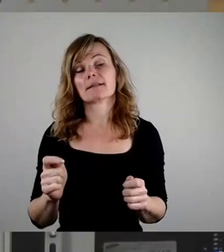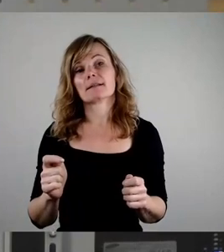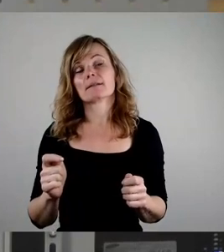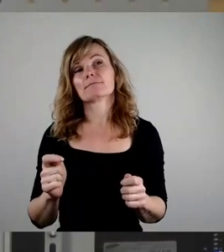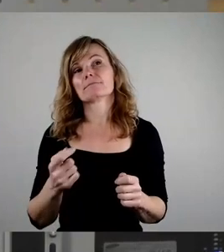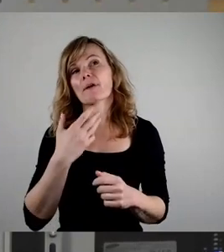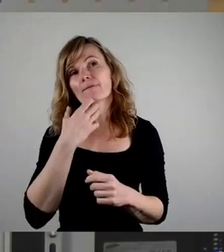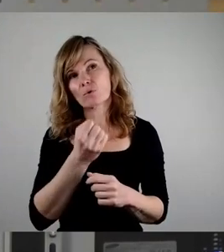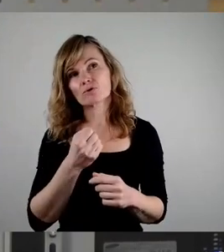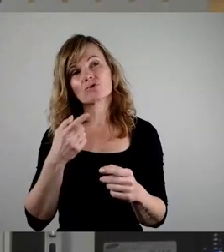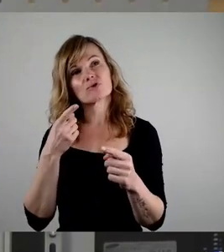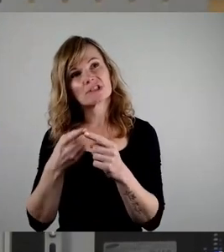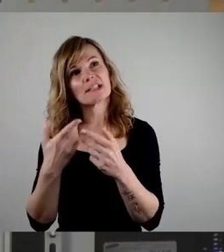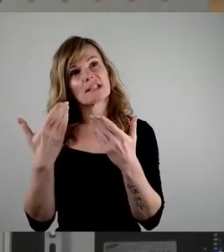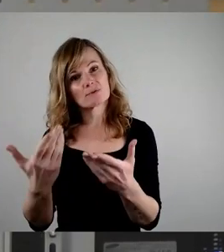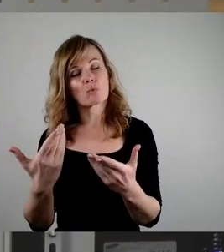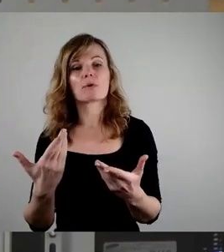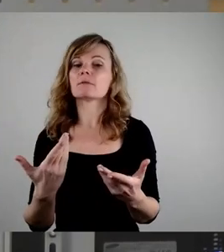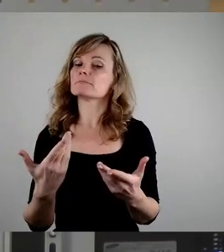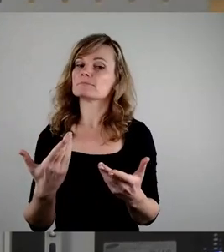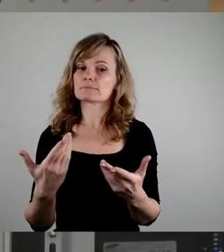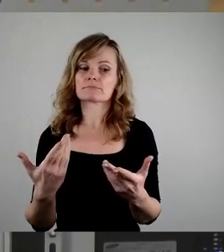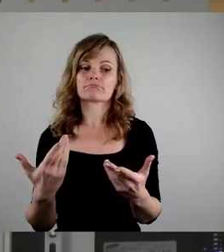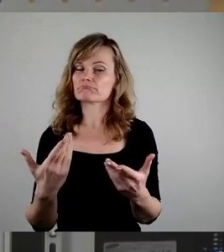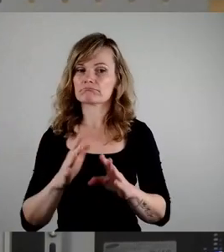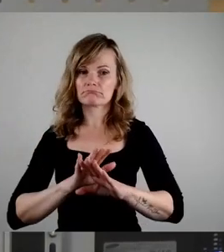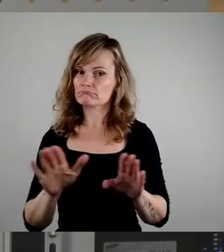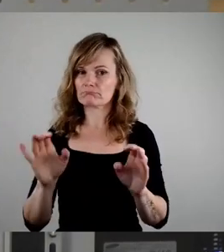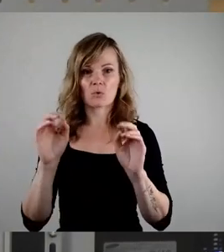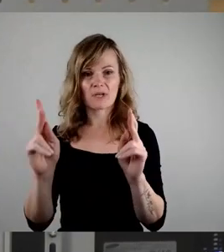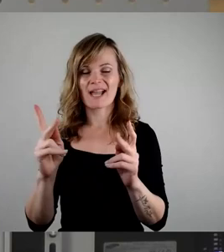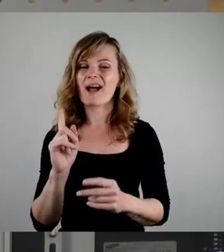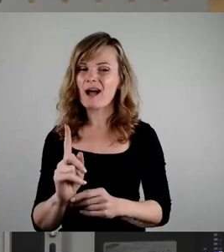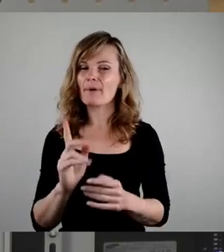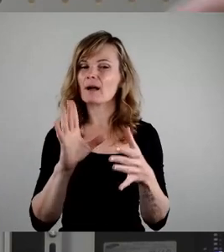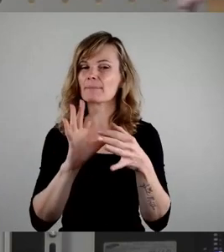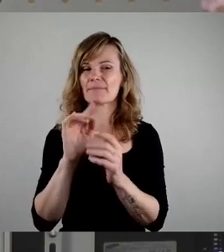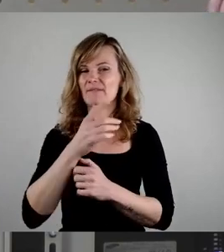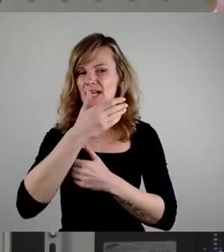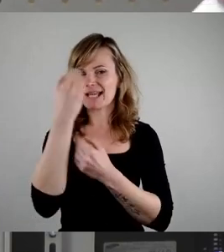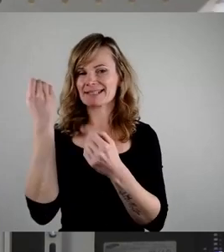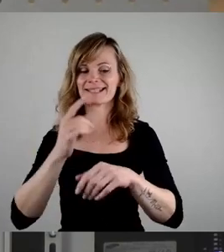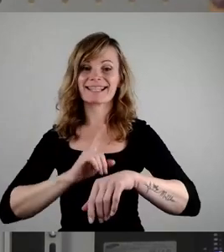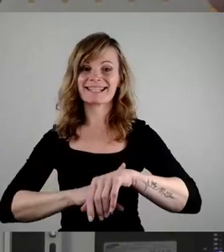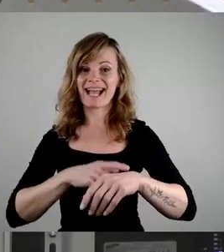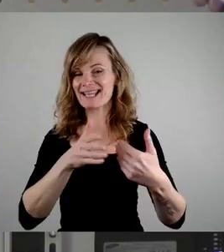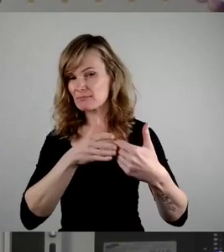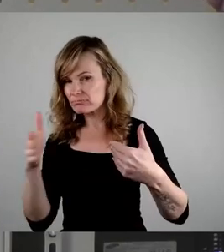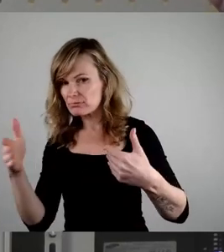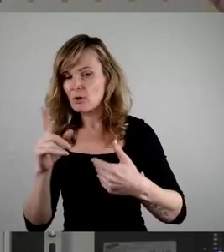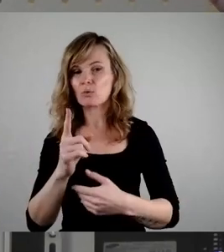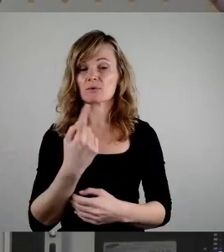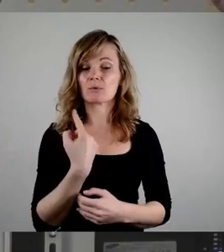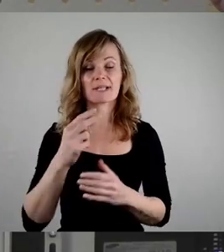aber man muss auch einmal die zeitliche Dimension in Betracht ziehen und einmal die technischen Möglichkeiten, die wir ohnehin schon